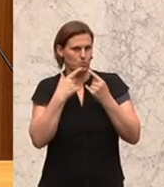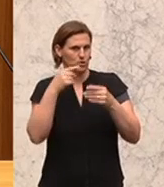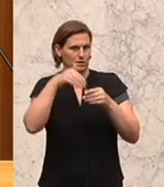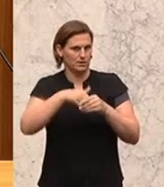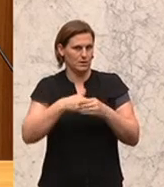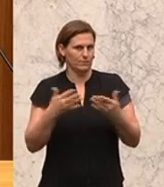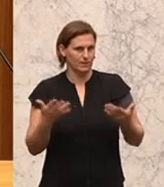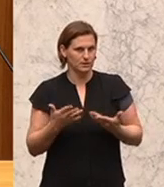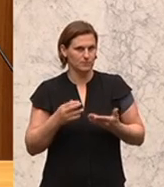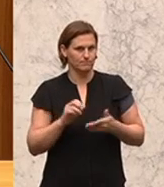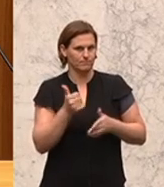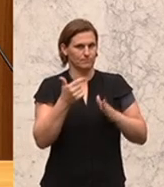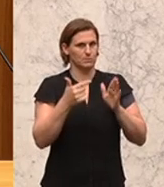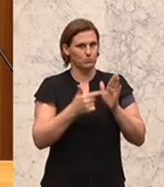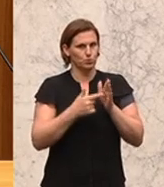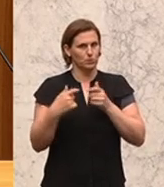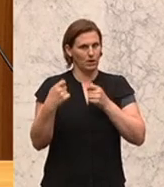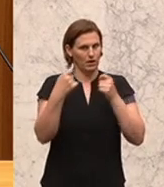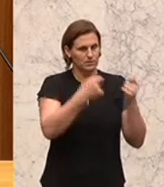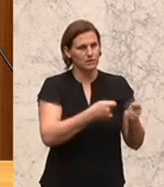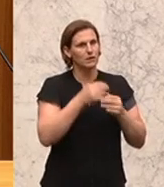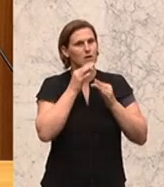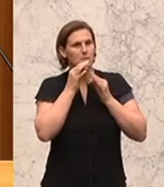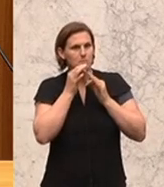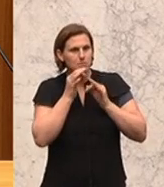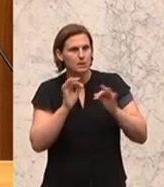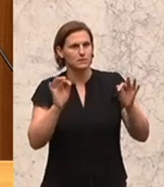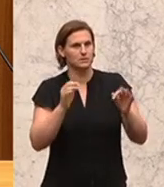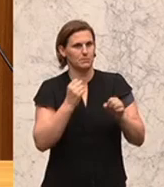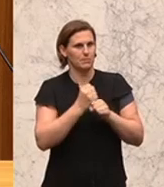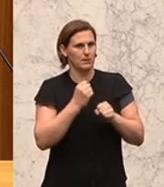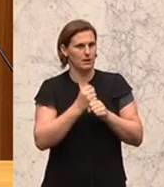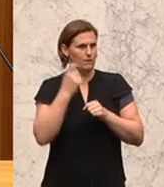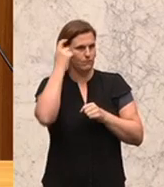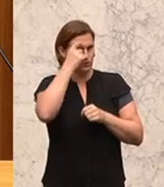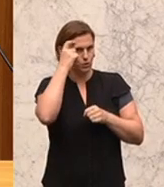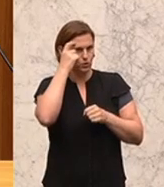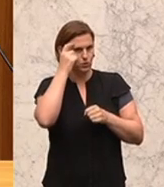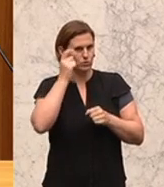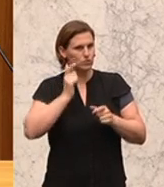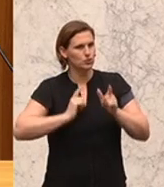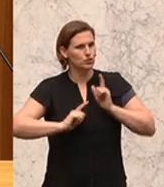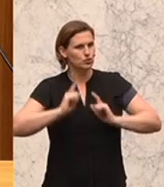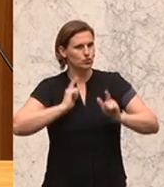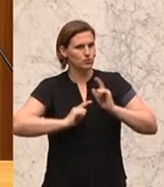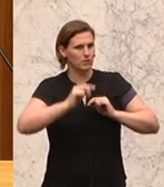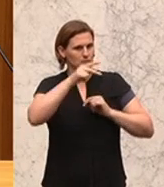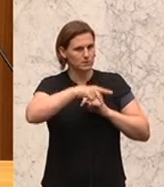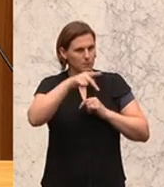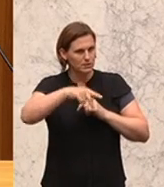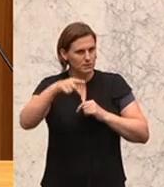Punkt 1, unser Antrag zur Verbesserung der Versorgung von Schmerzpatientinnen und